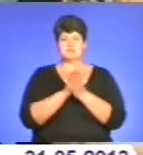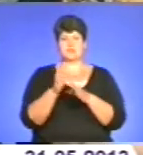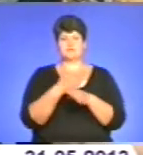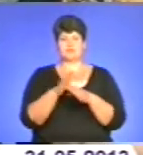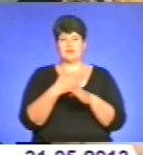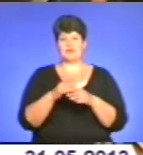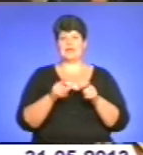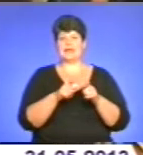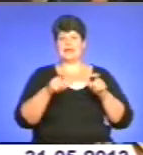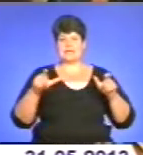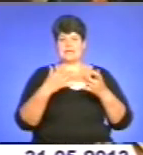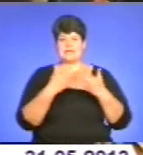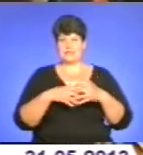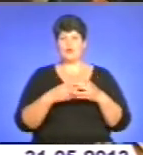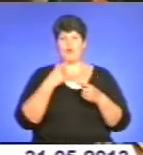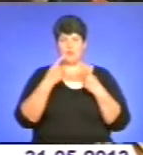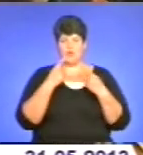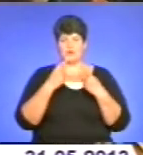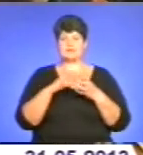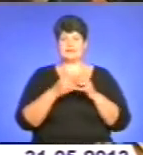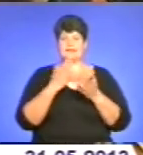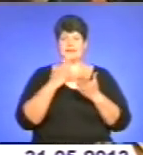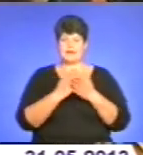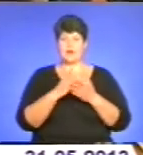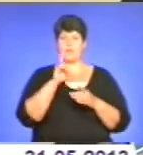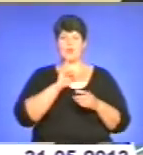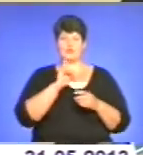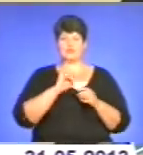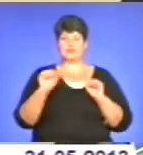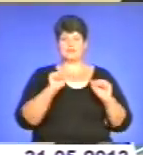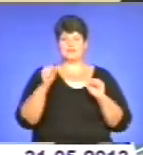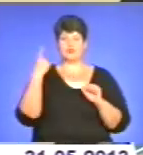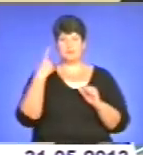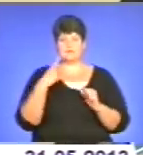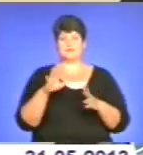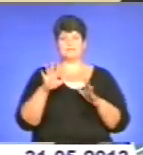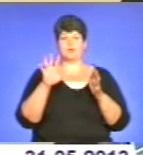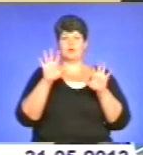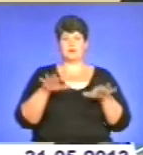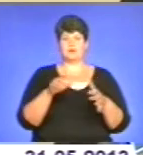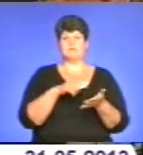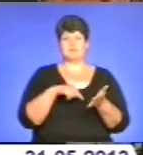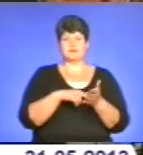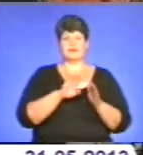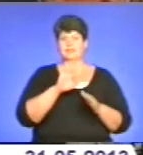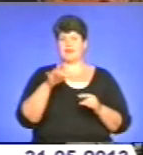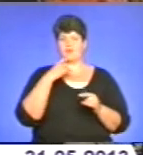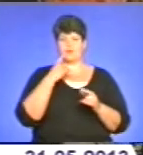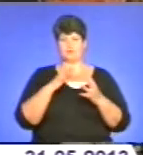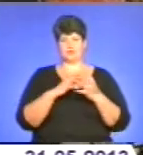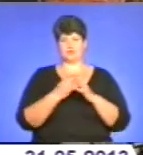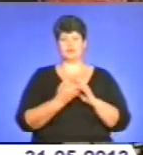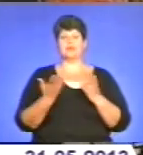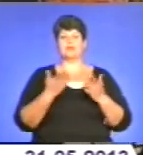обговорювали. Результати є. Правда, поки що ні керівник області, ні очільник міста не повідомляють про населений пункт, у якому